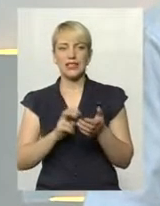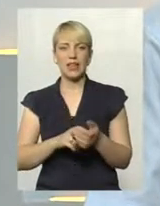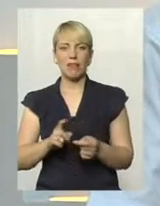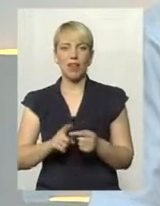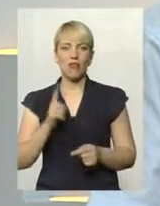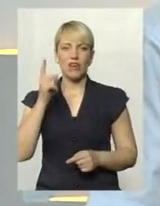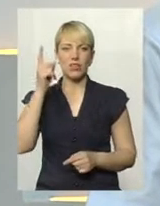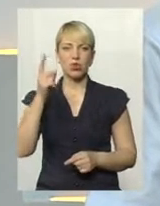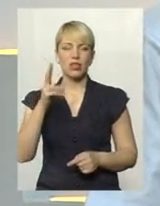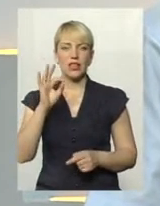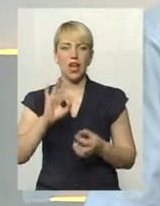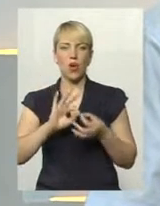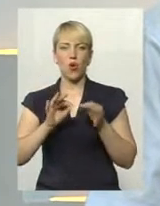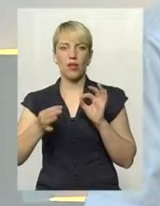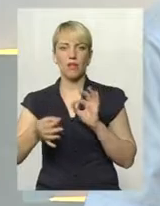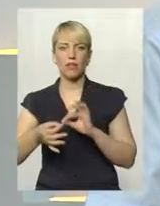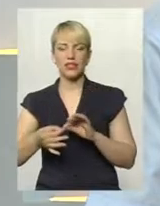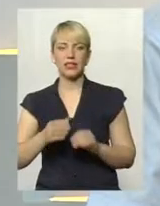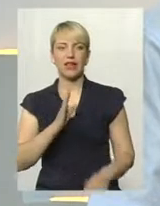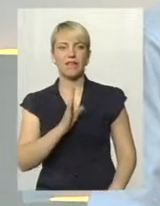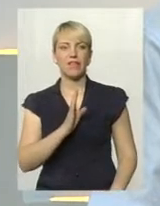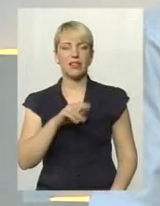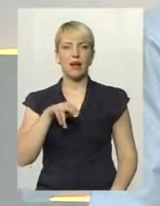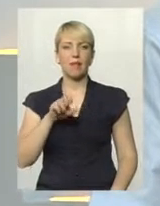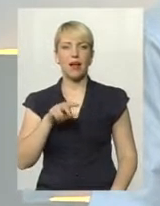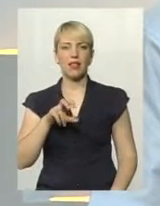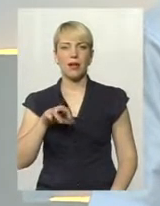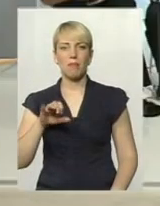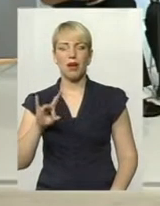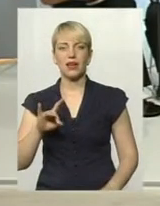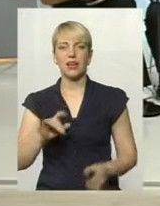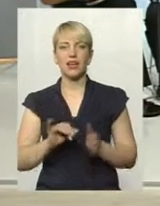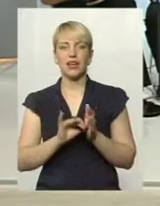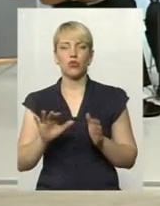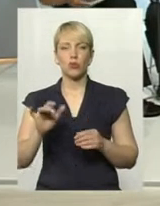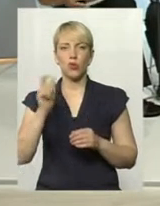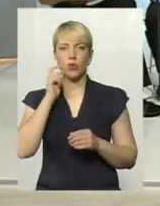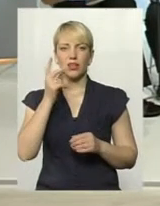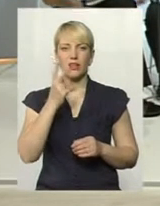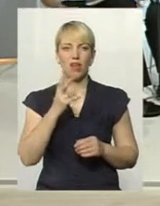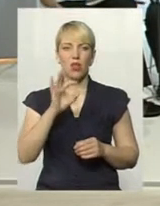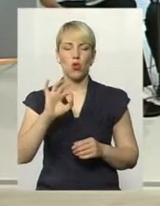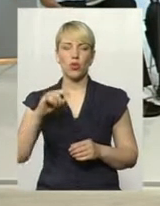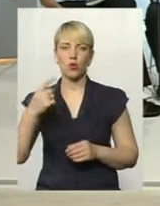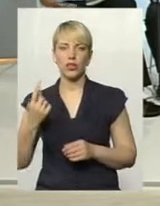тільки на Олімпійських іграх в Сіднії. Та же Віта Пламар, рекордсменка України 2-0-1, і